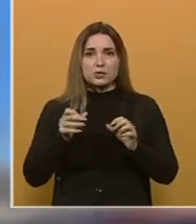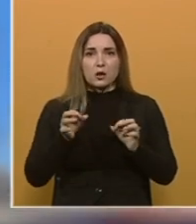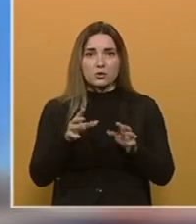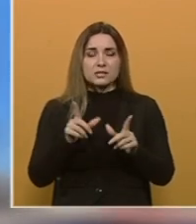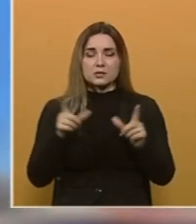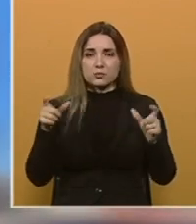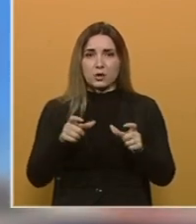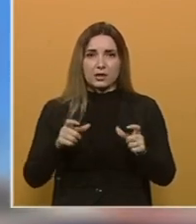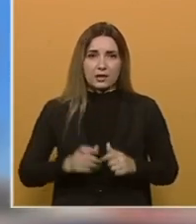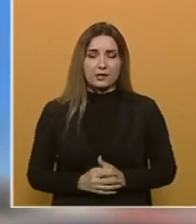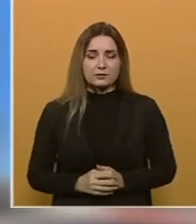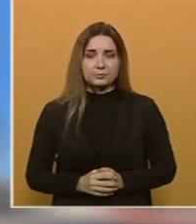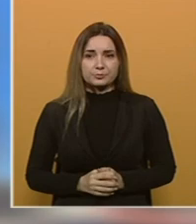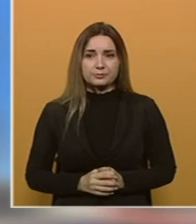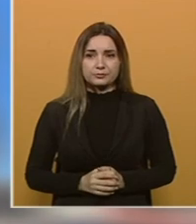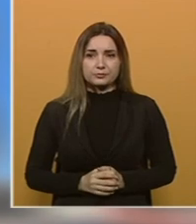su blokirane.